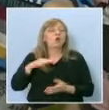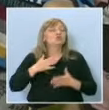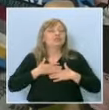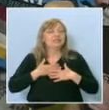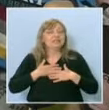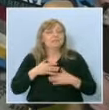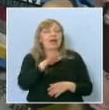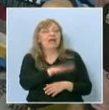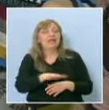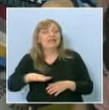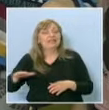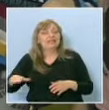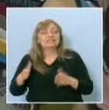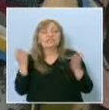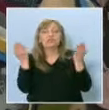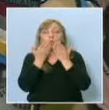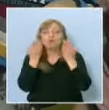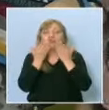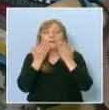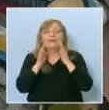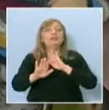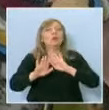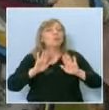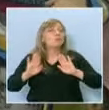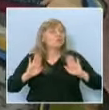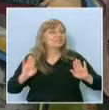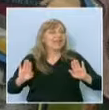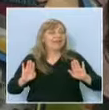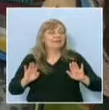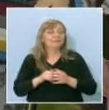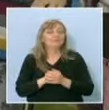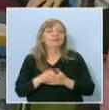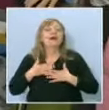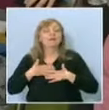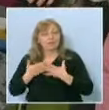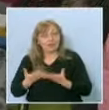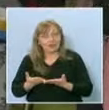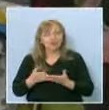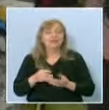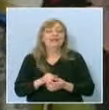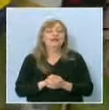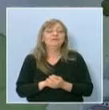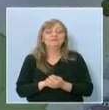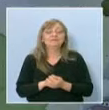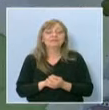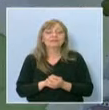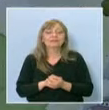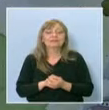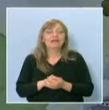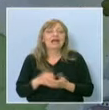детски учебен музей. Благодаря ти, господин полицай.